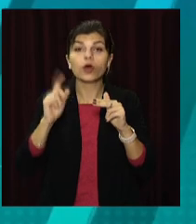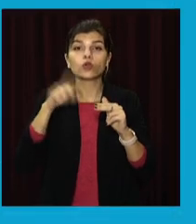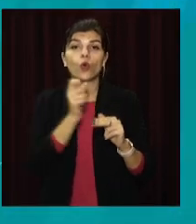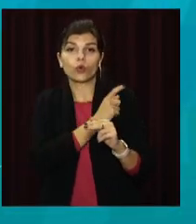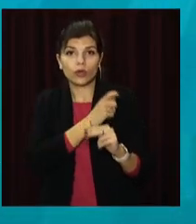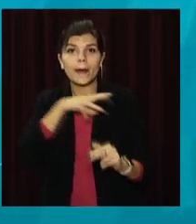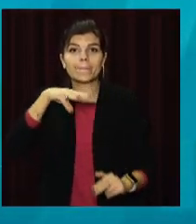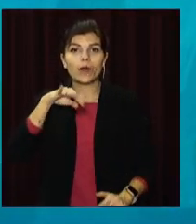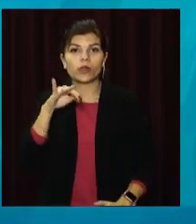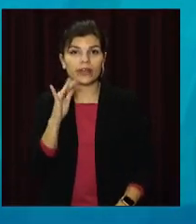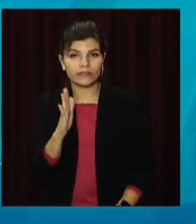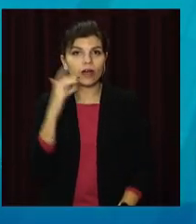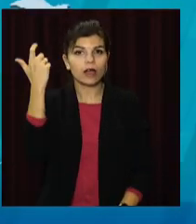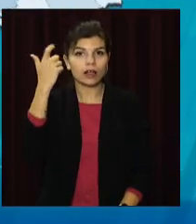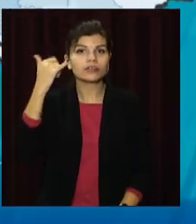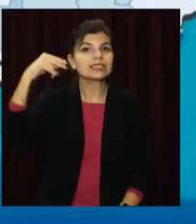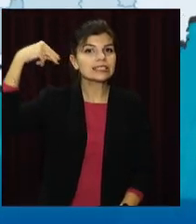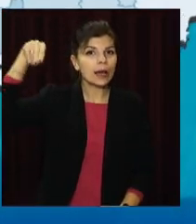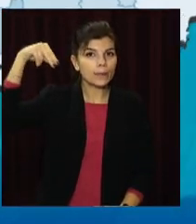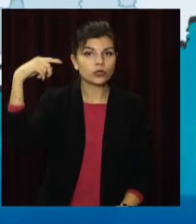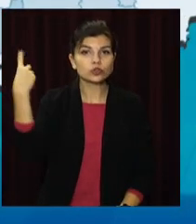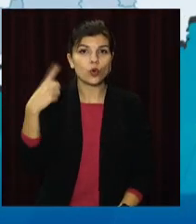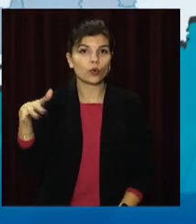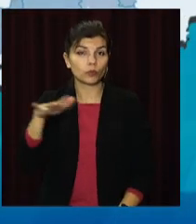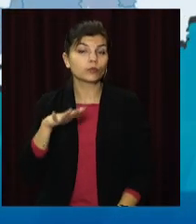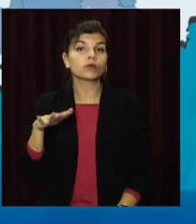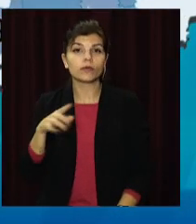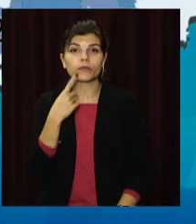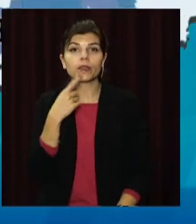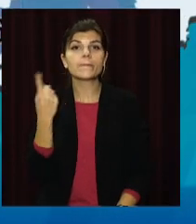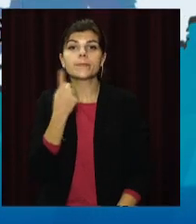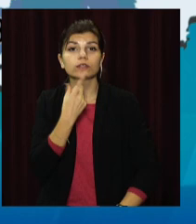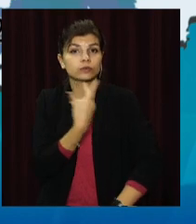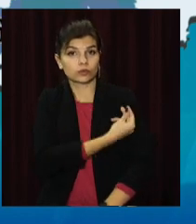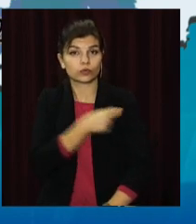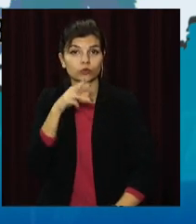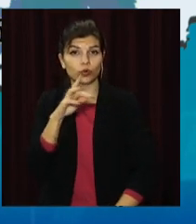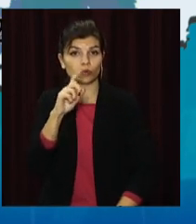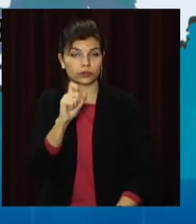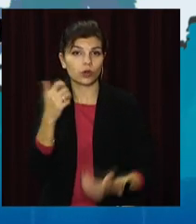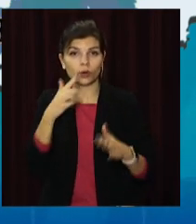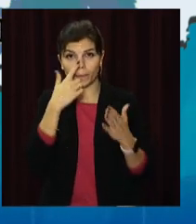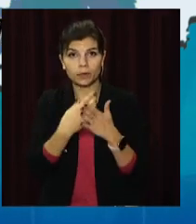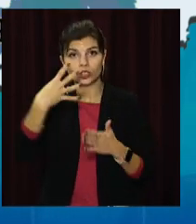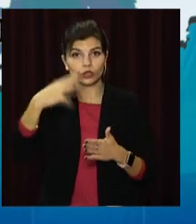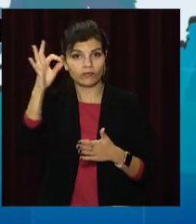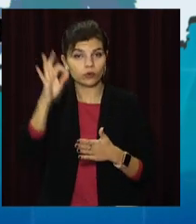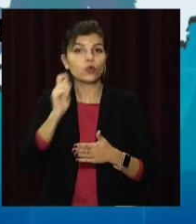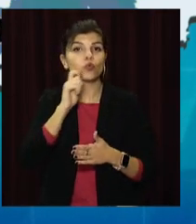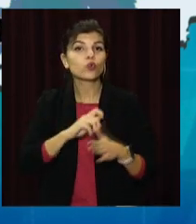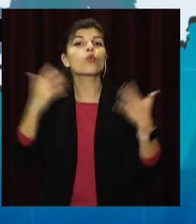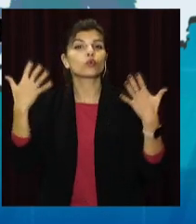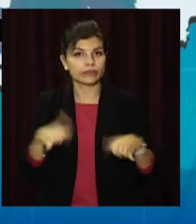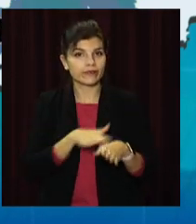Дніпропетровщини лідирують Одеська, Миколаївська, Харківська та Запорізька області. Принаймні першу дозу вакцини вже отримали